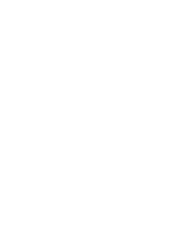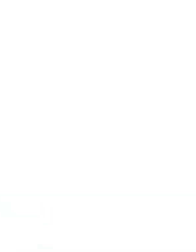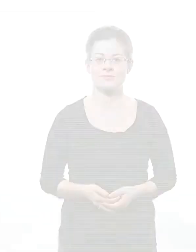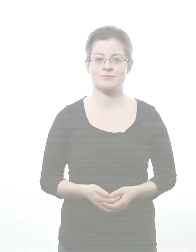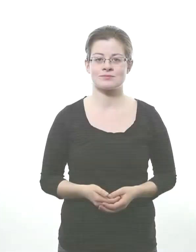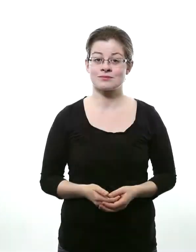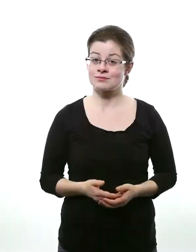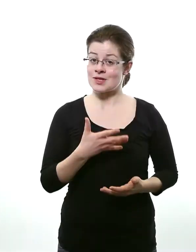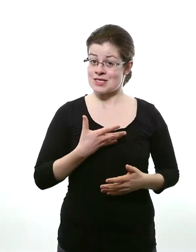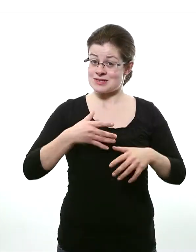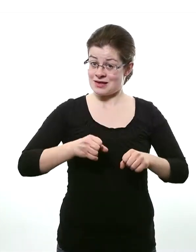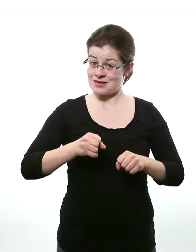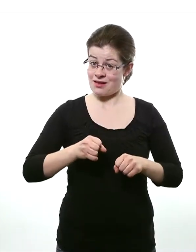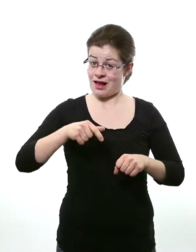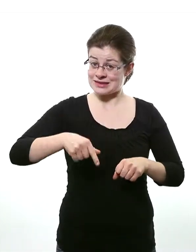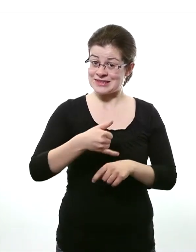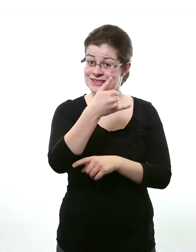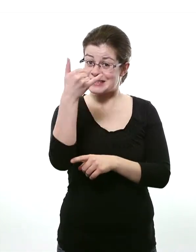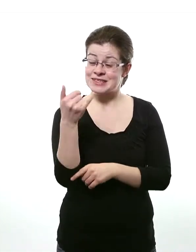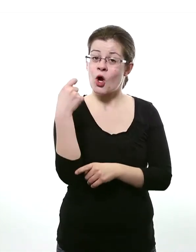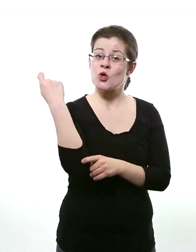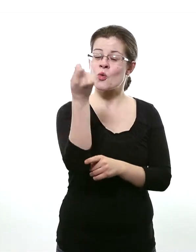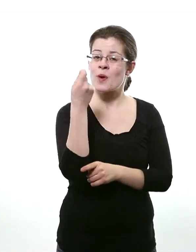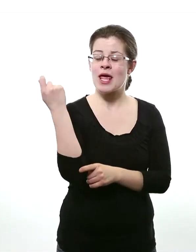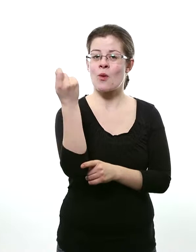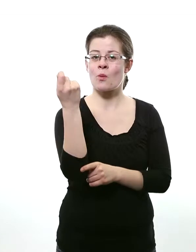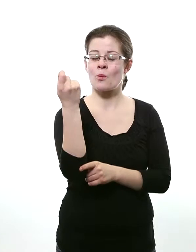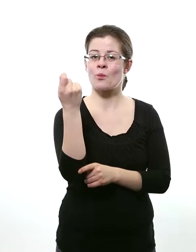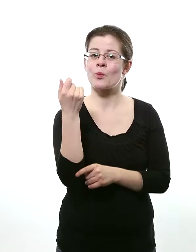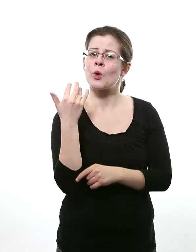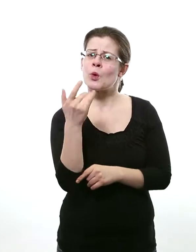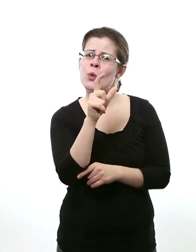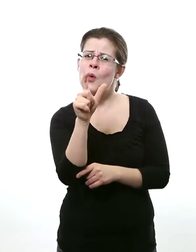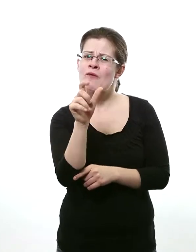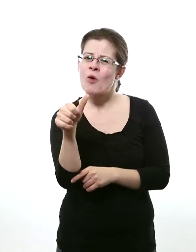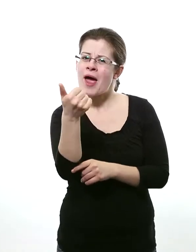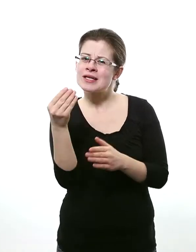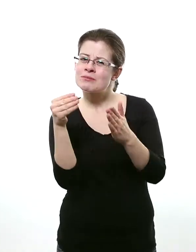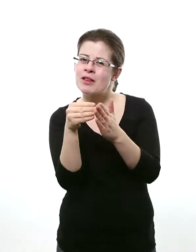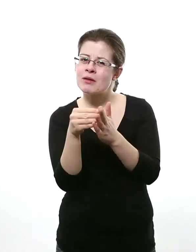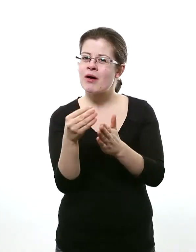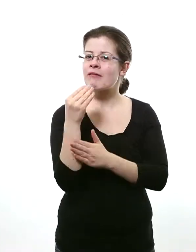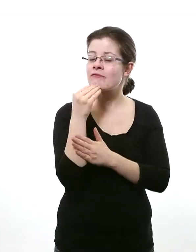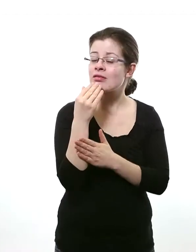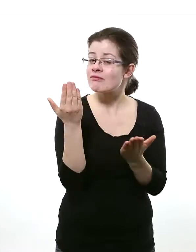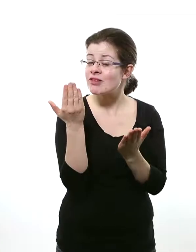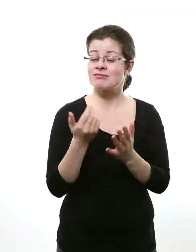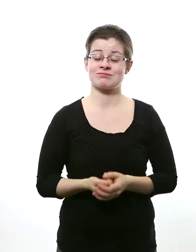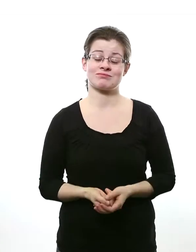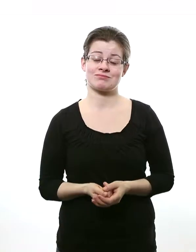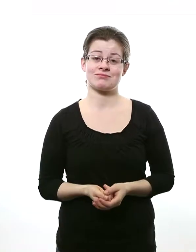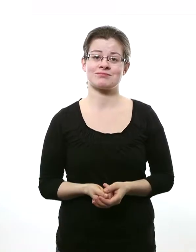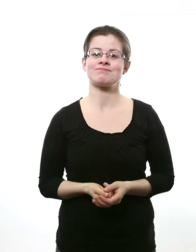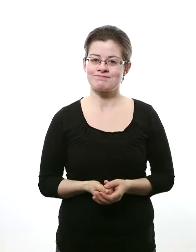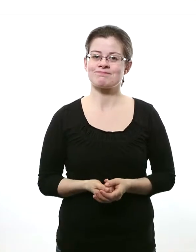Für Sachsen-Anhalt gibt es in diesem Jahr sogar ein Jubiläum zu feiern. Seit wann ist das Land auf der Grünen Woche dabei? Mit der